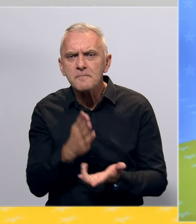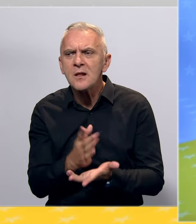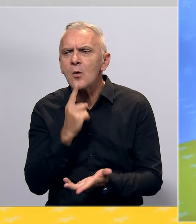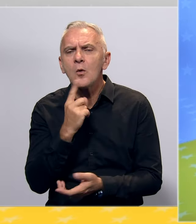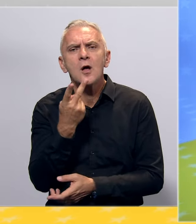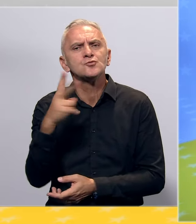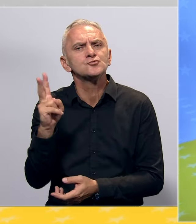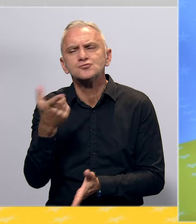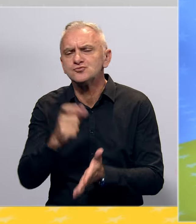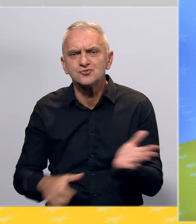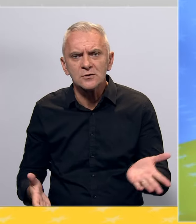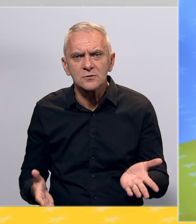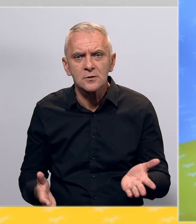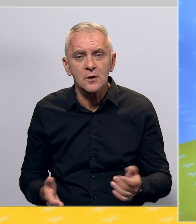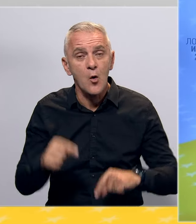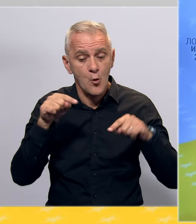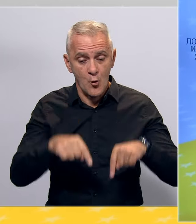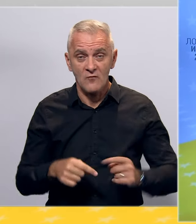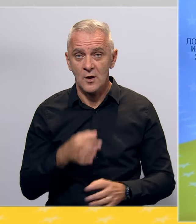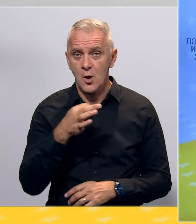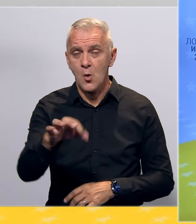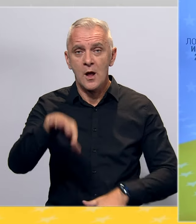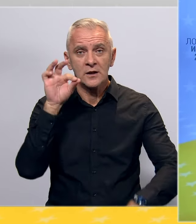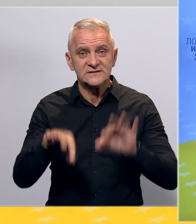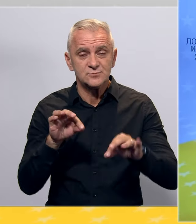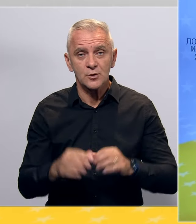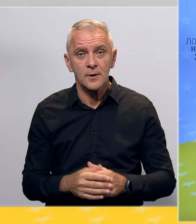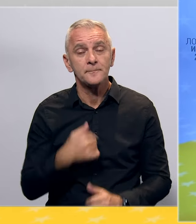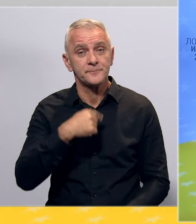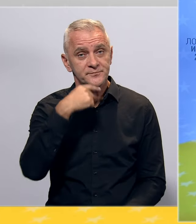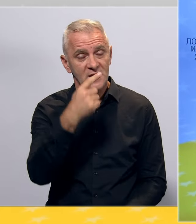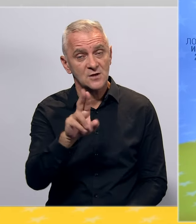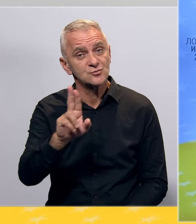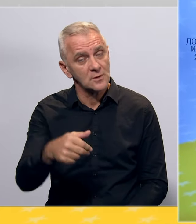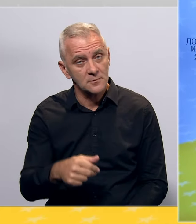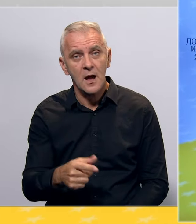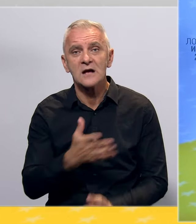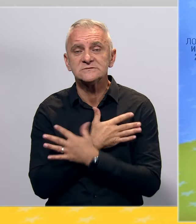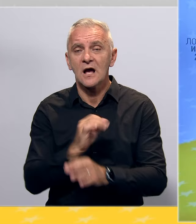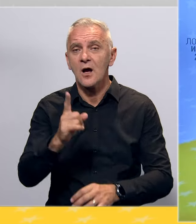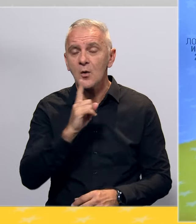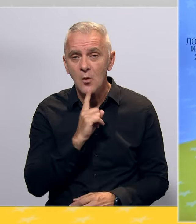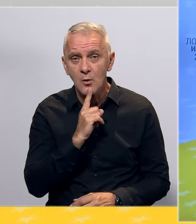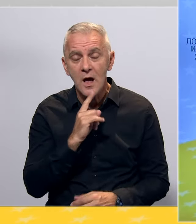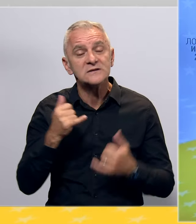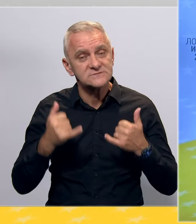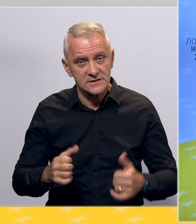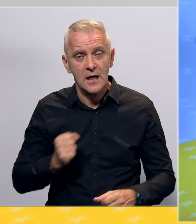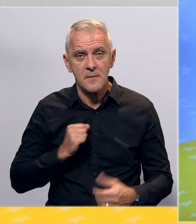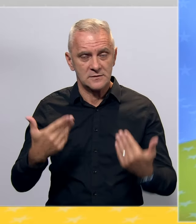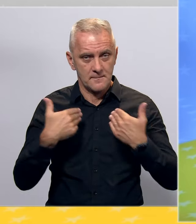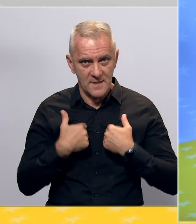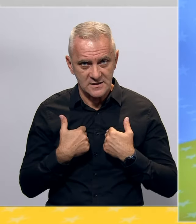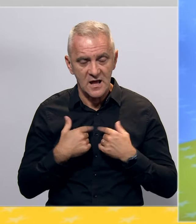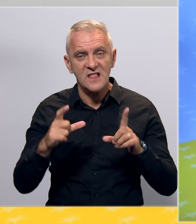drugu pripadnost. Na ovim lokalnim izborima, da kažem, imate za koga. Sad imate, imate mene,